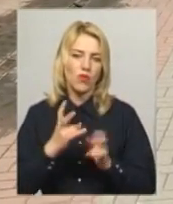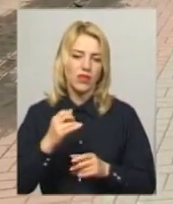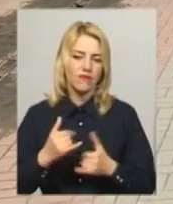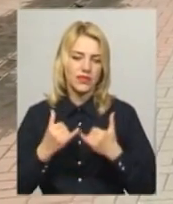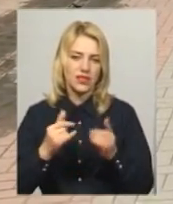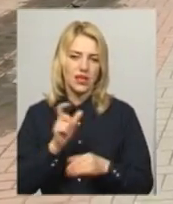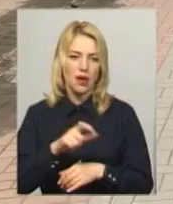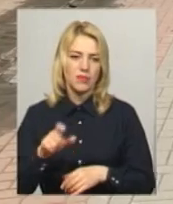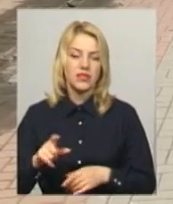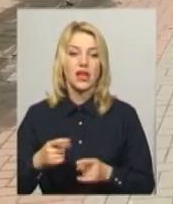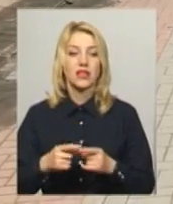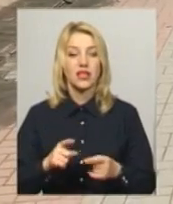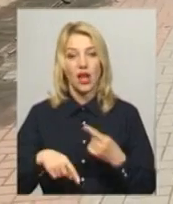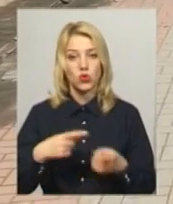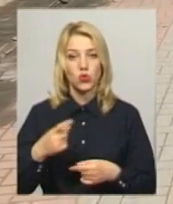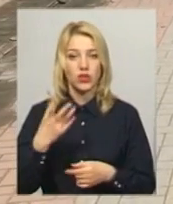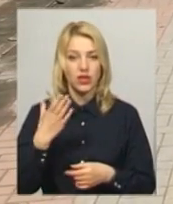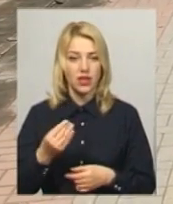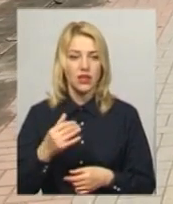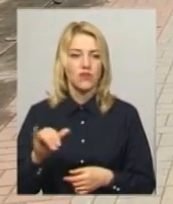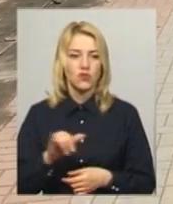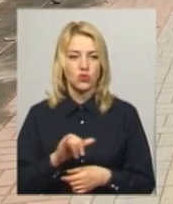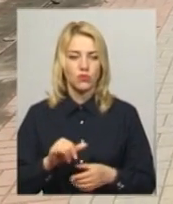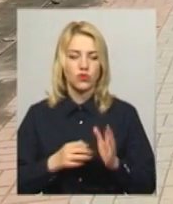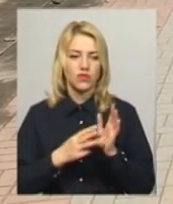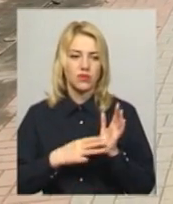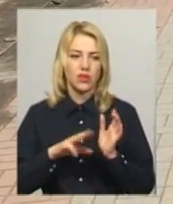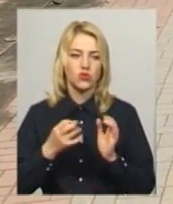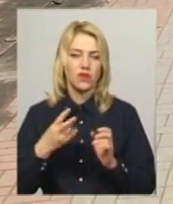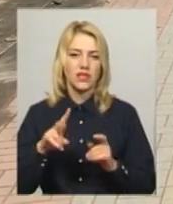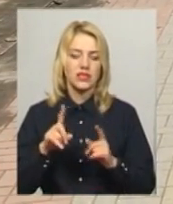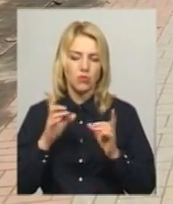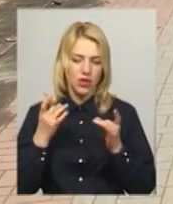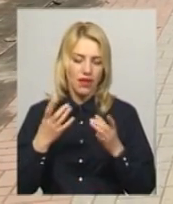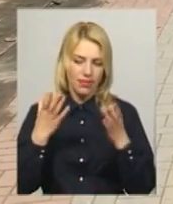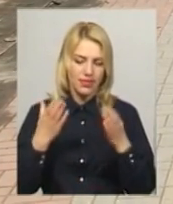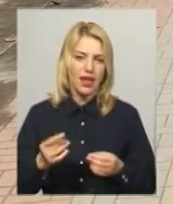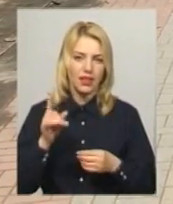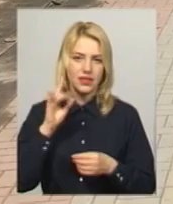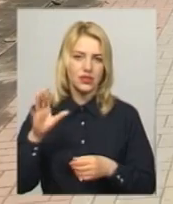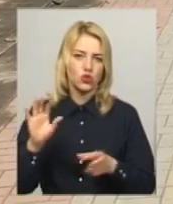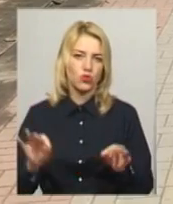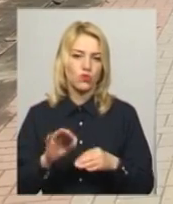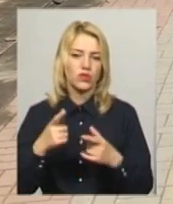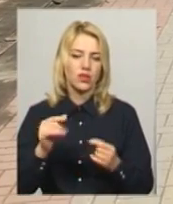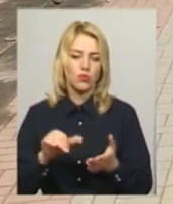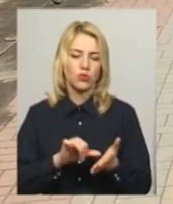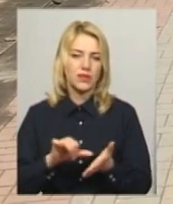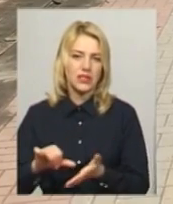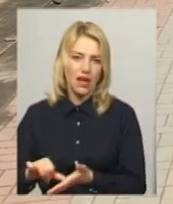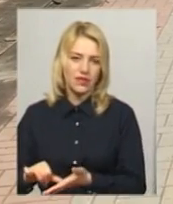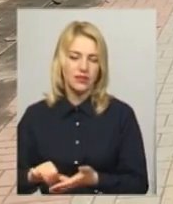Тому запрошуємо. А вже другого дня, в суботу, 18 травня, це буде день класичної музики, де також будуть представлені